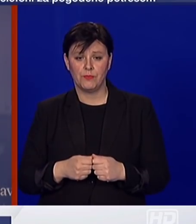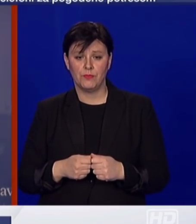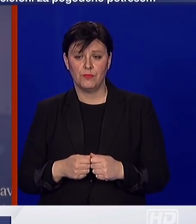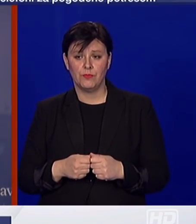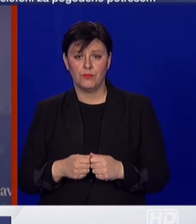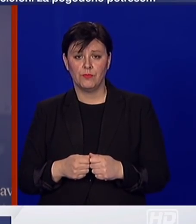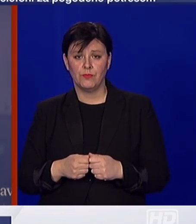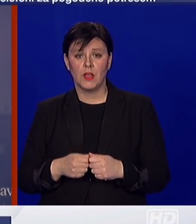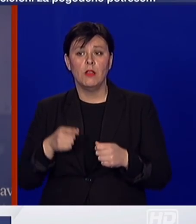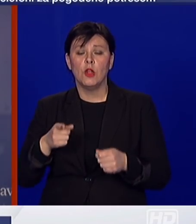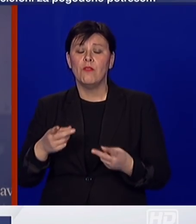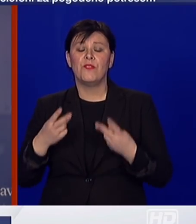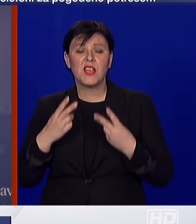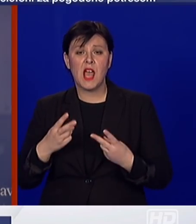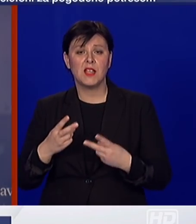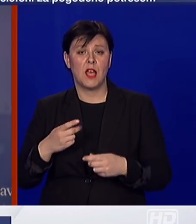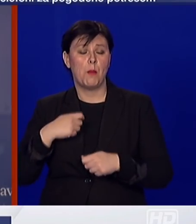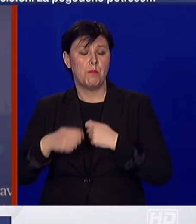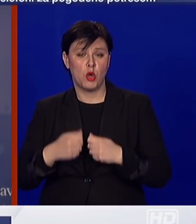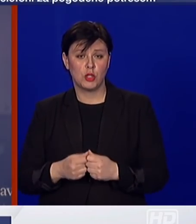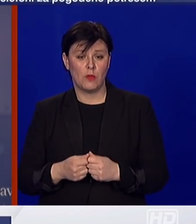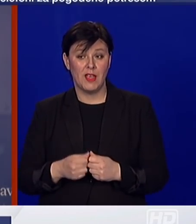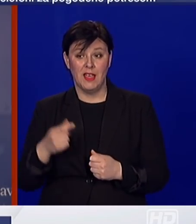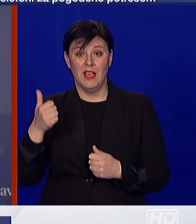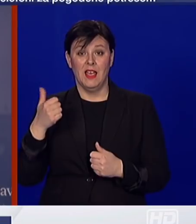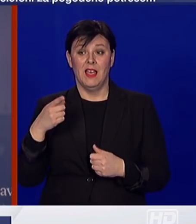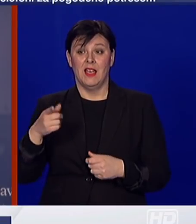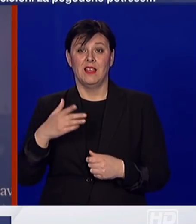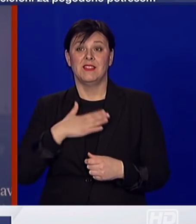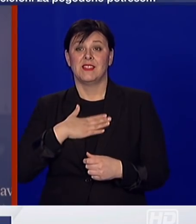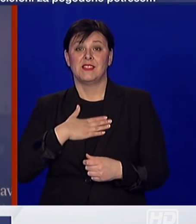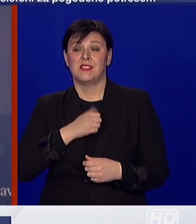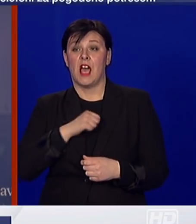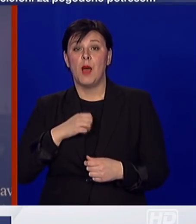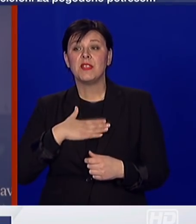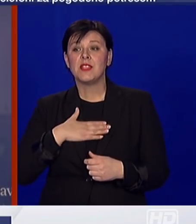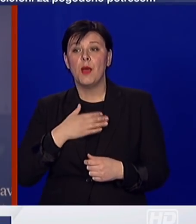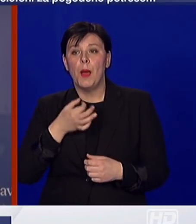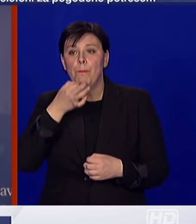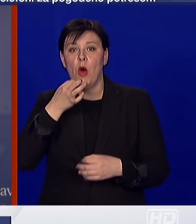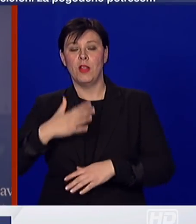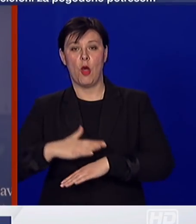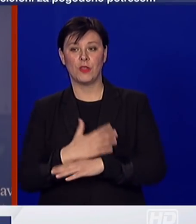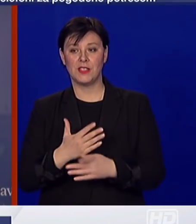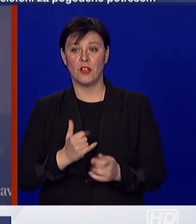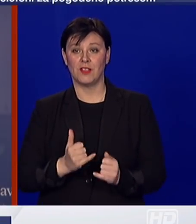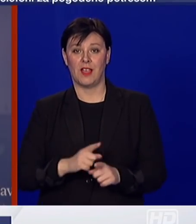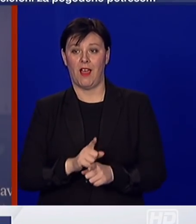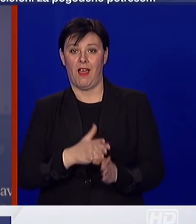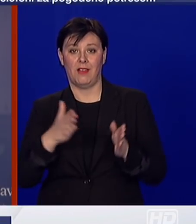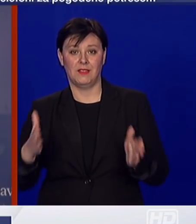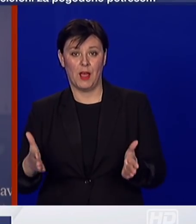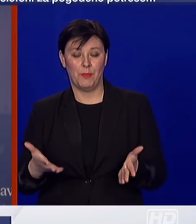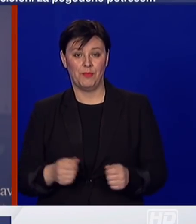posao i koji će sami sebe oplemeniti kroz ovo razdoblje. A sve one druge